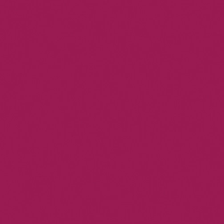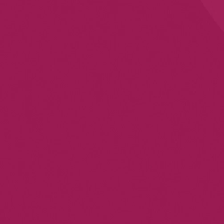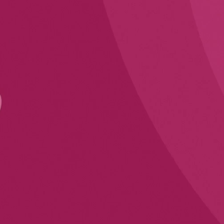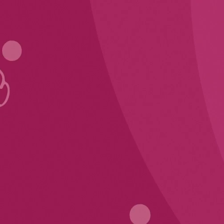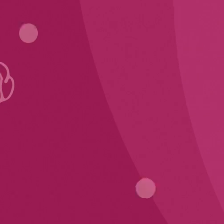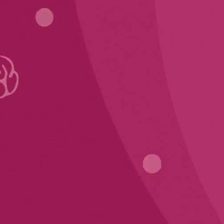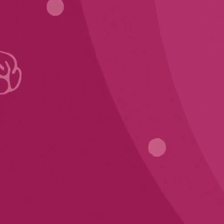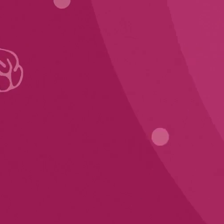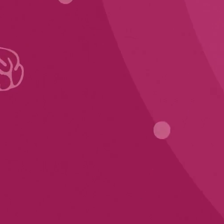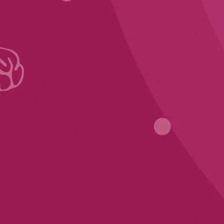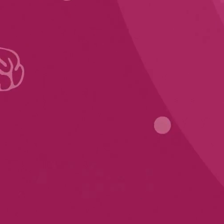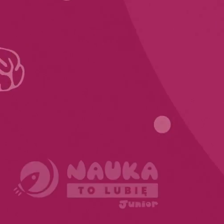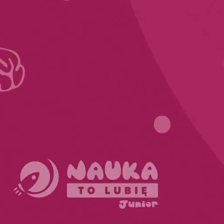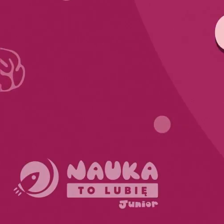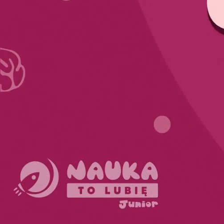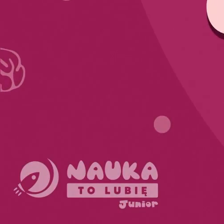www